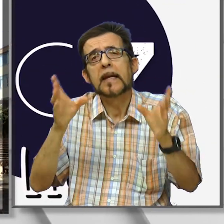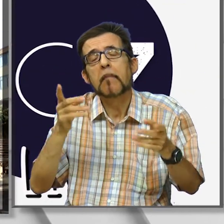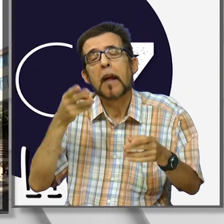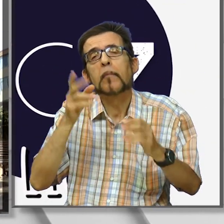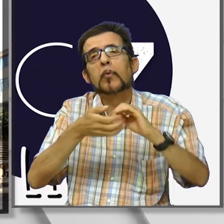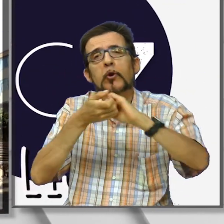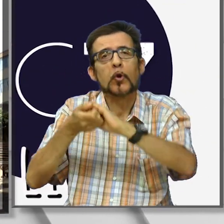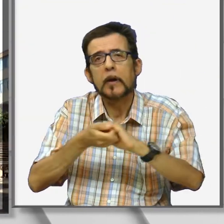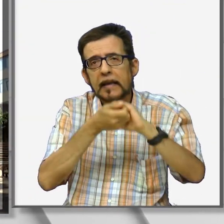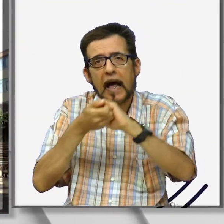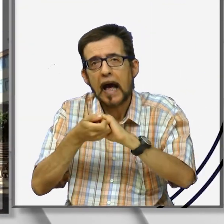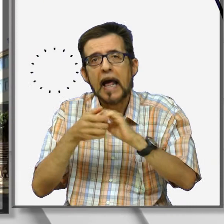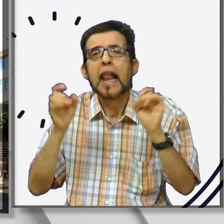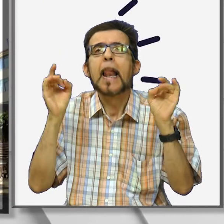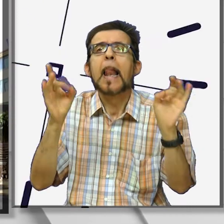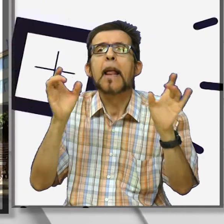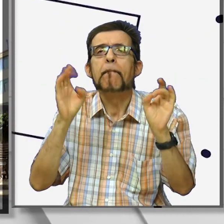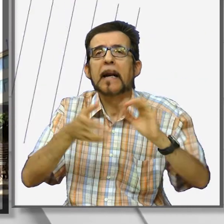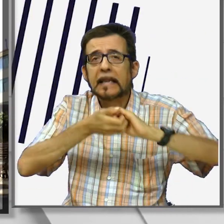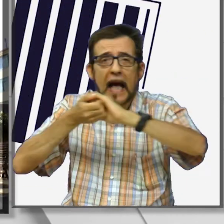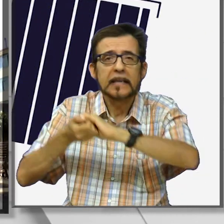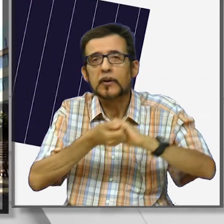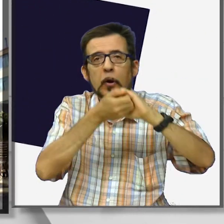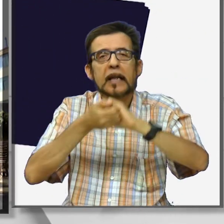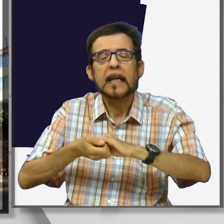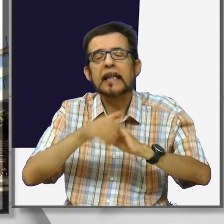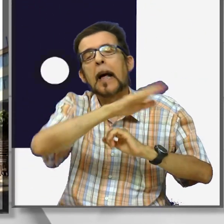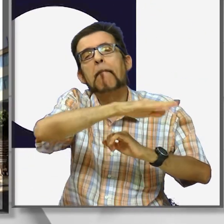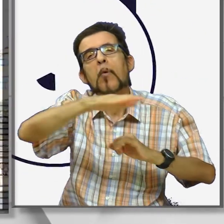solidale, quindi libertà, solidarietà, pluralismo.